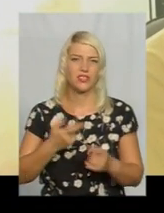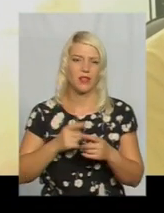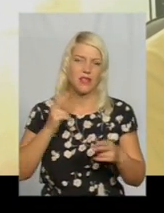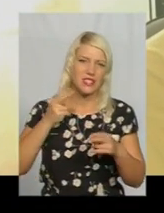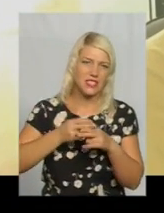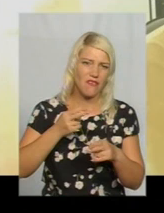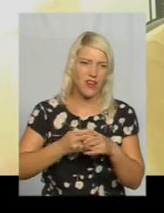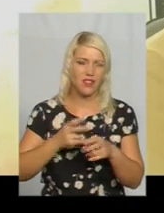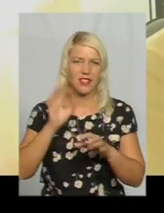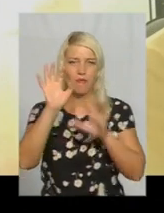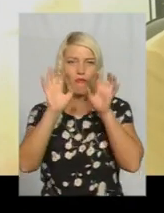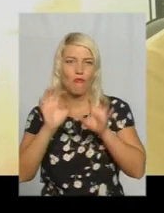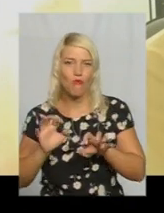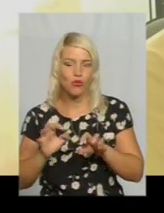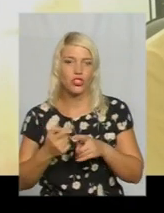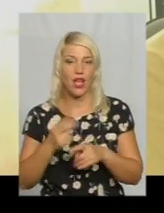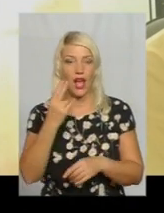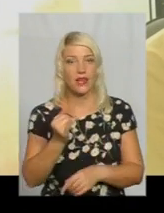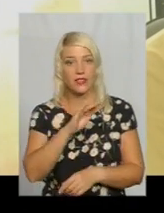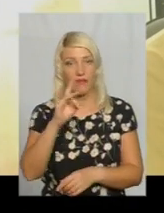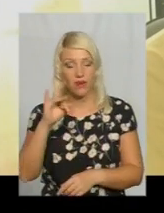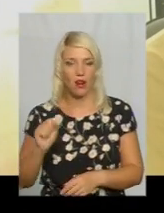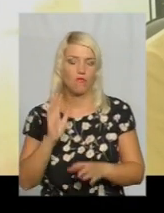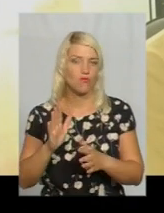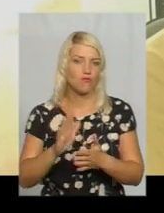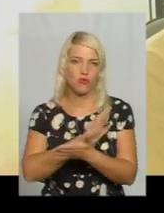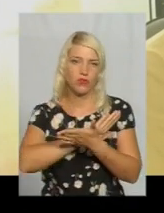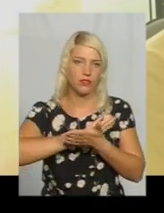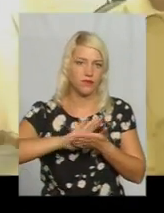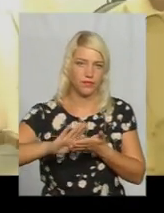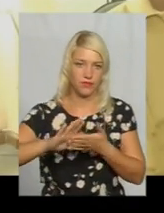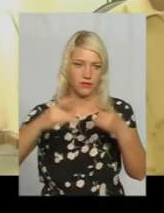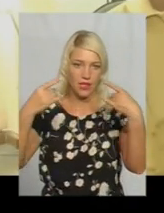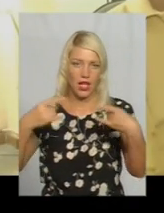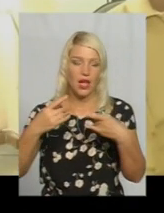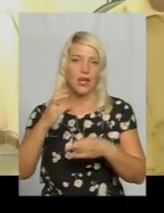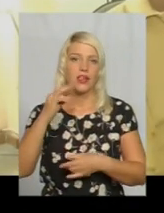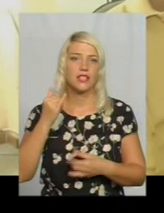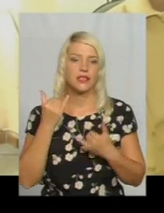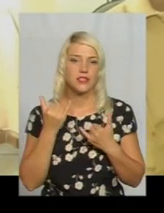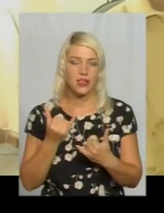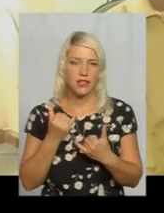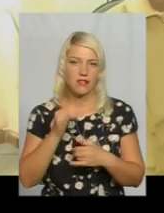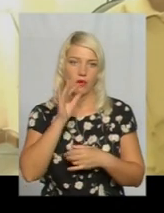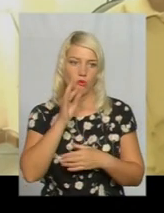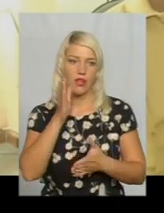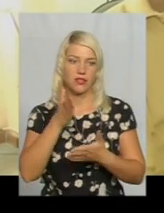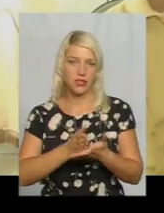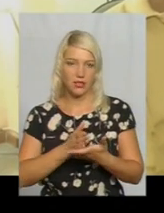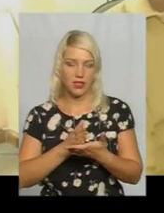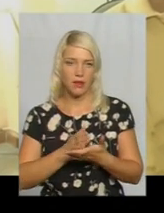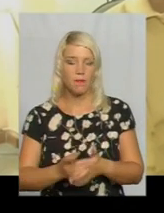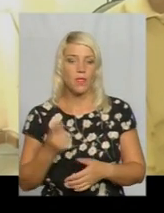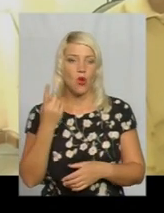мушки на екрані, а з цифрою буде картинка набагато якістіша. На даний момент є, скажімо так,